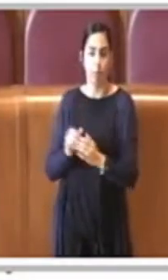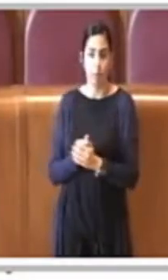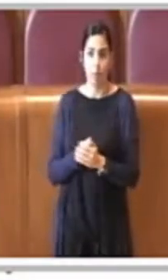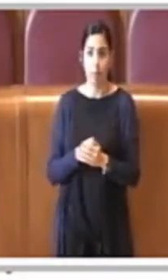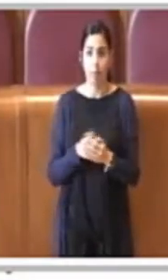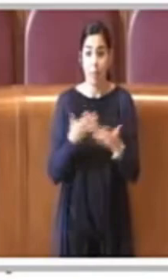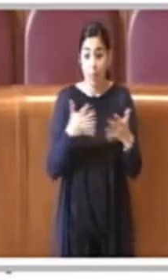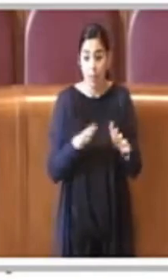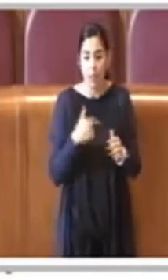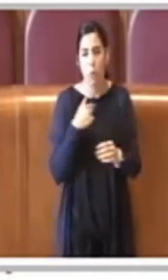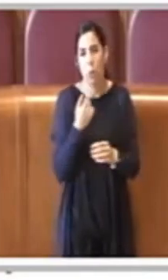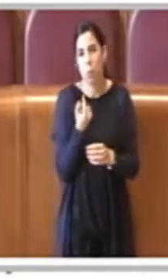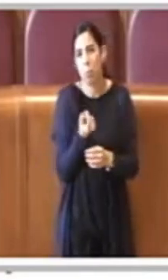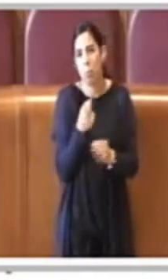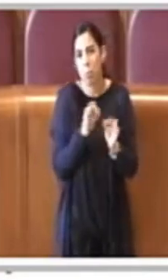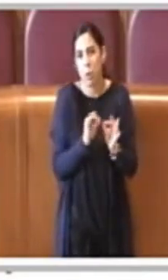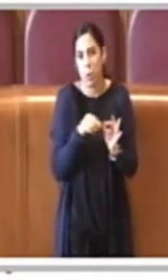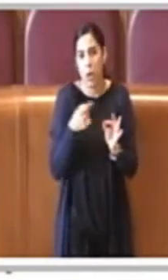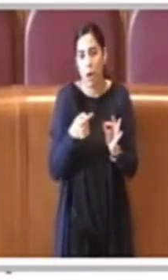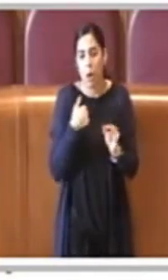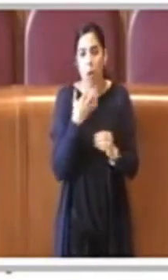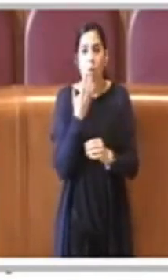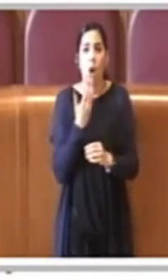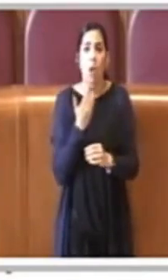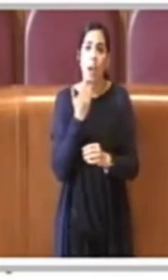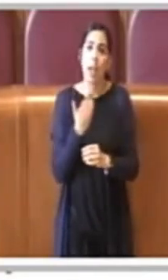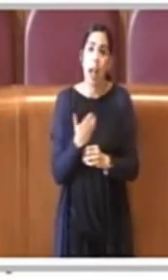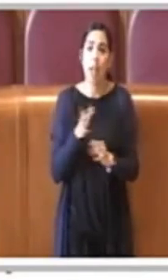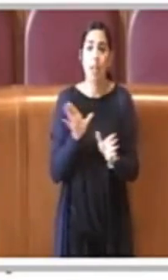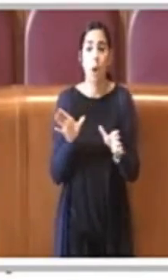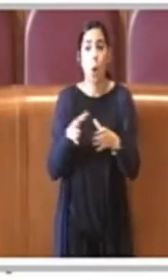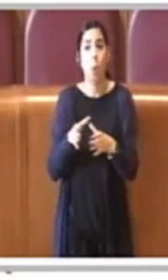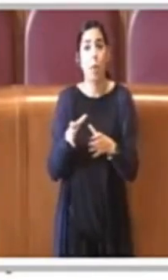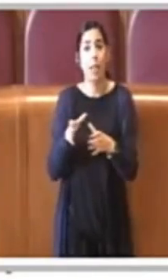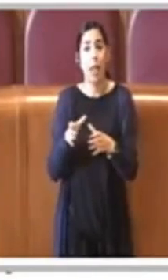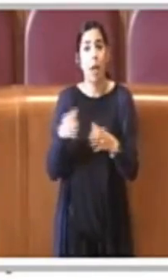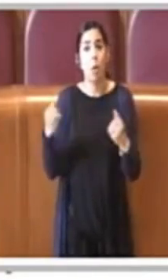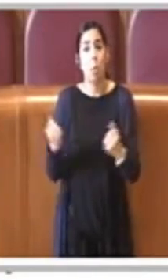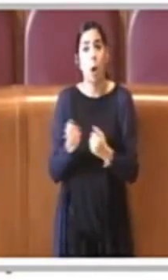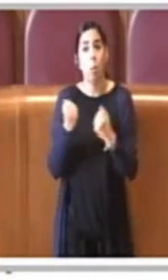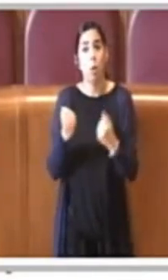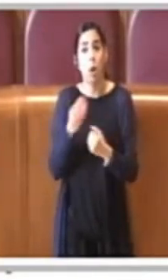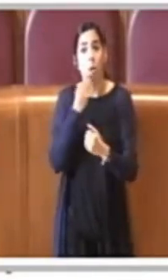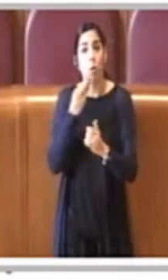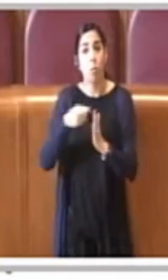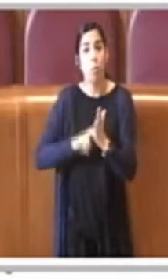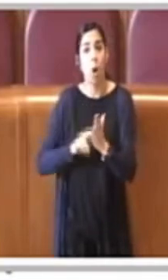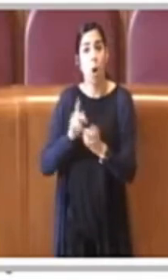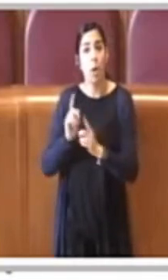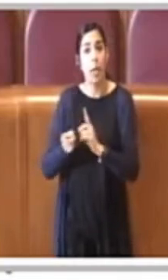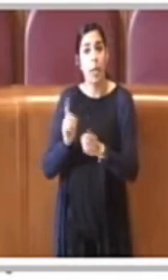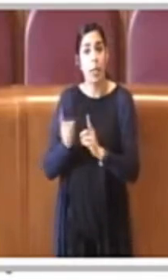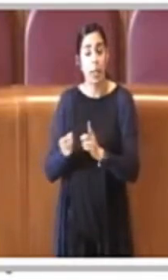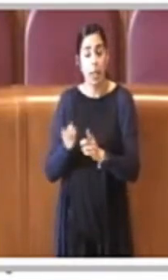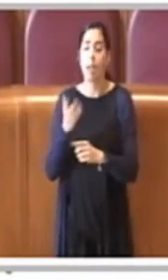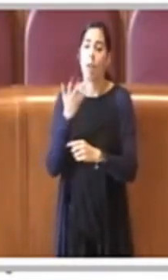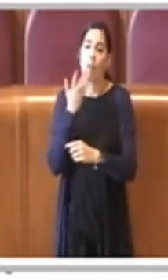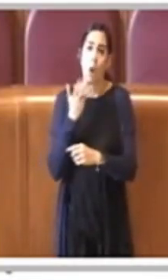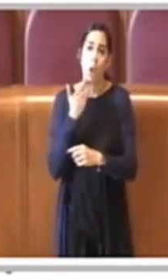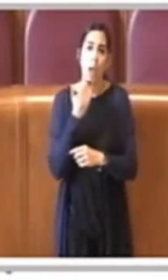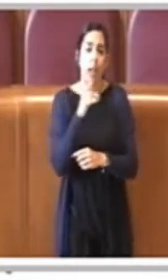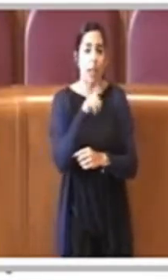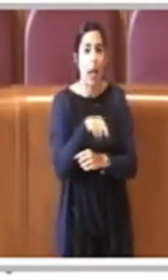oltre ovviamente al comitato promotore per la food policy, io ringrazio il professor Marino che si è reso